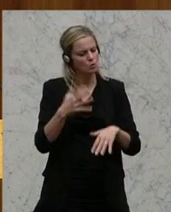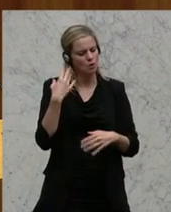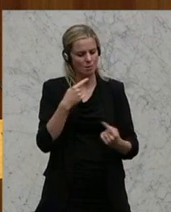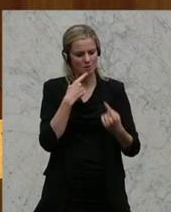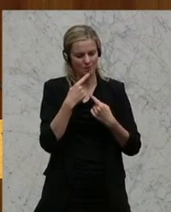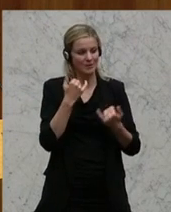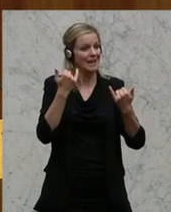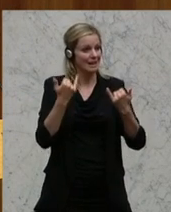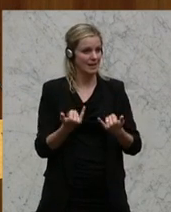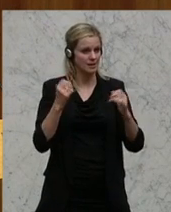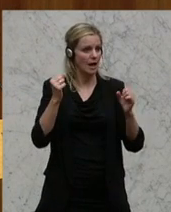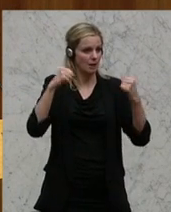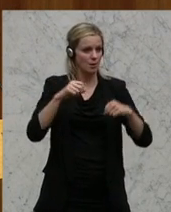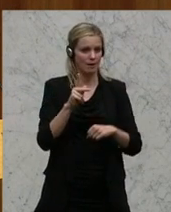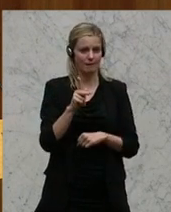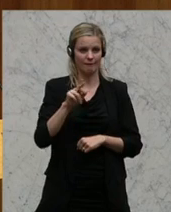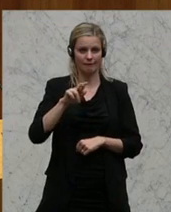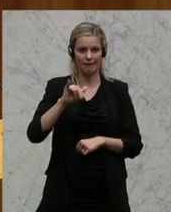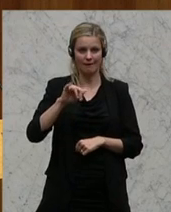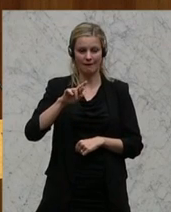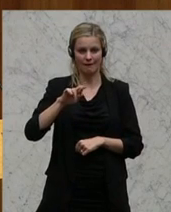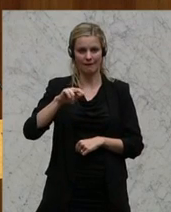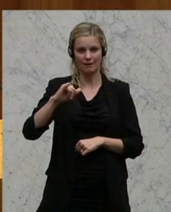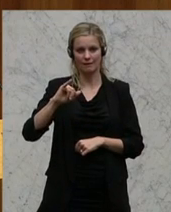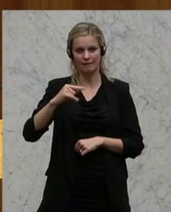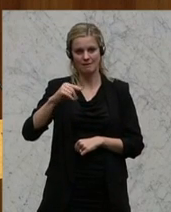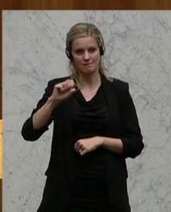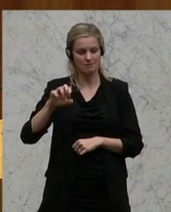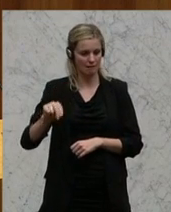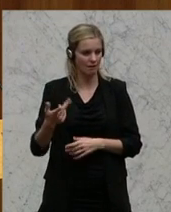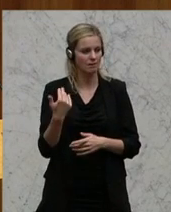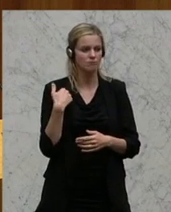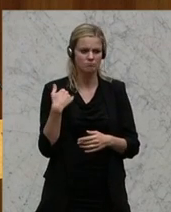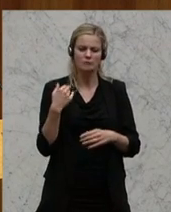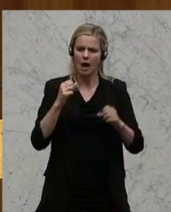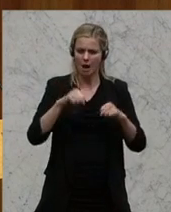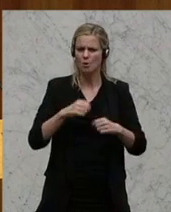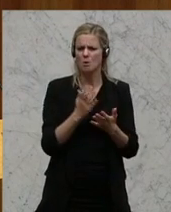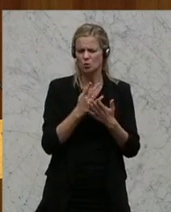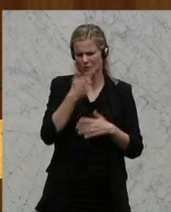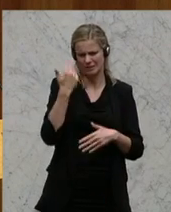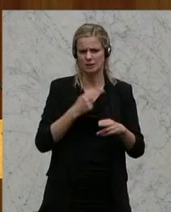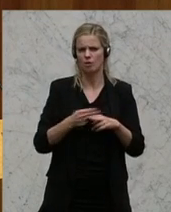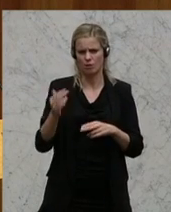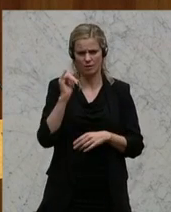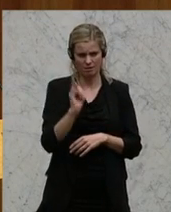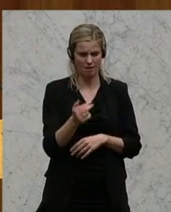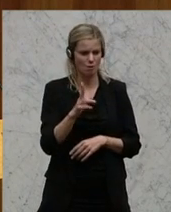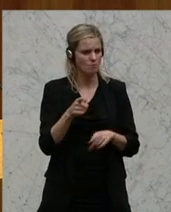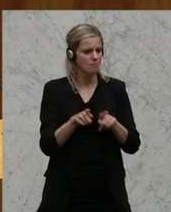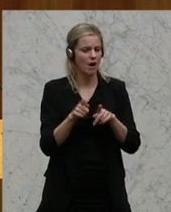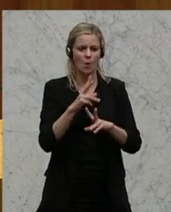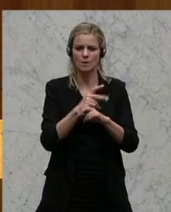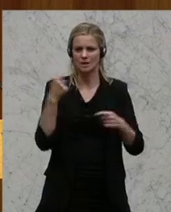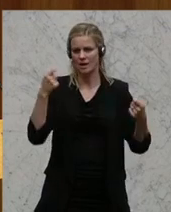So, Republik Gysien, mein Gott, dort haben Investitionsschutzabkommen schon einen gewissen Sinn. Auch aus Sicht der österreichischen Investoren,